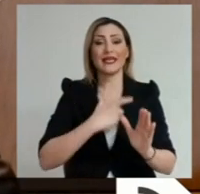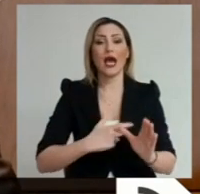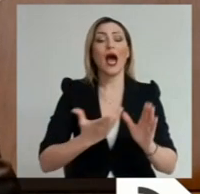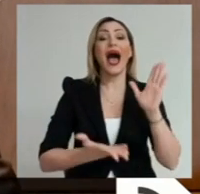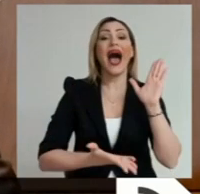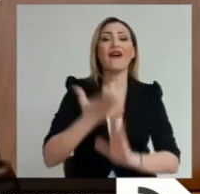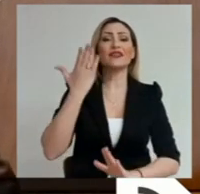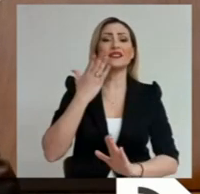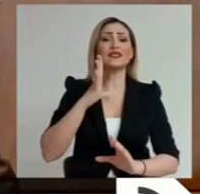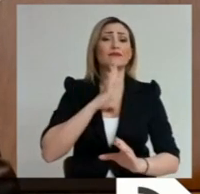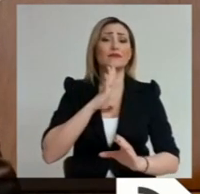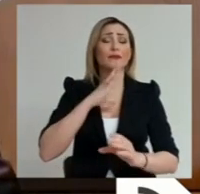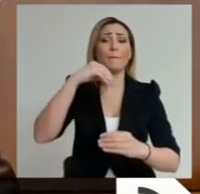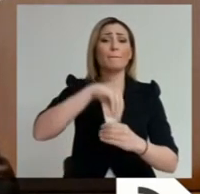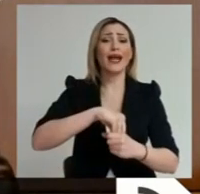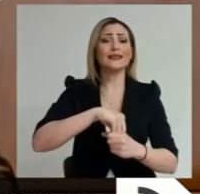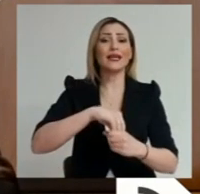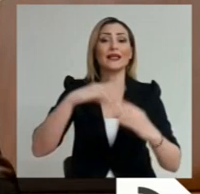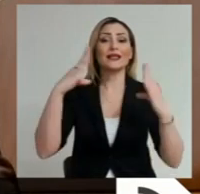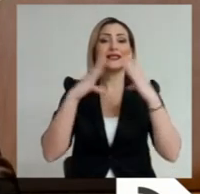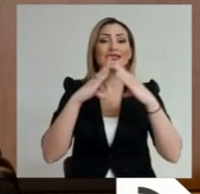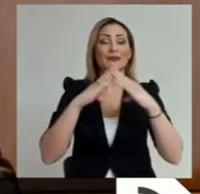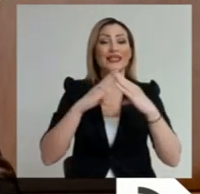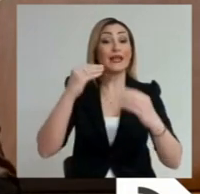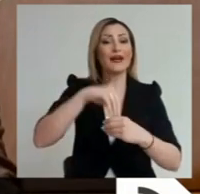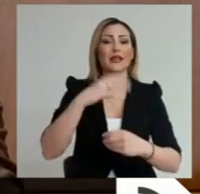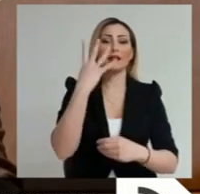ατόμων για επισκέψεις στις εκείς σε 4 άτομα.